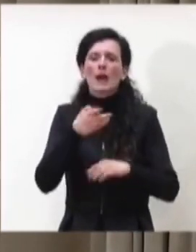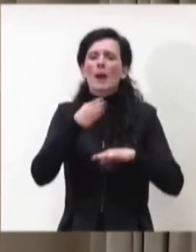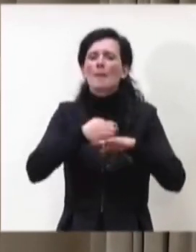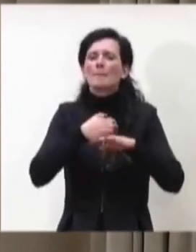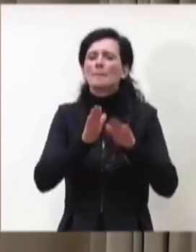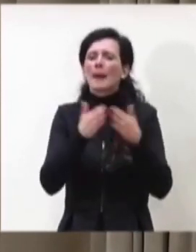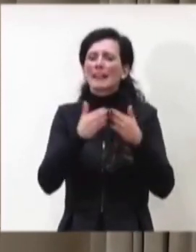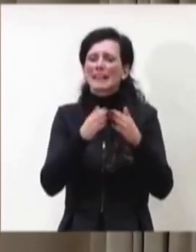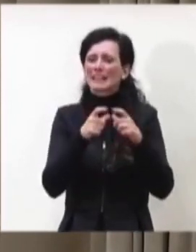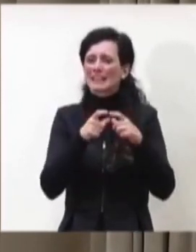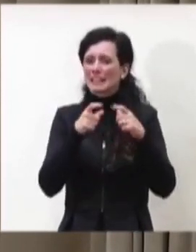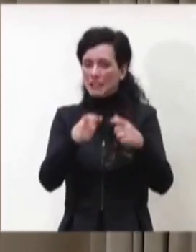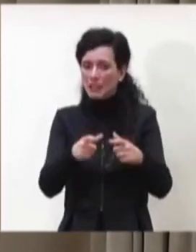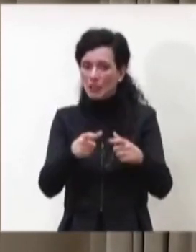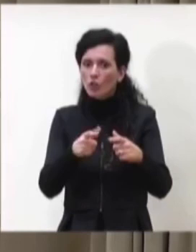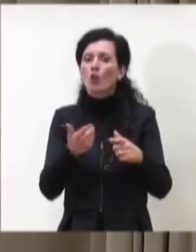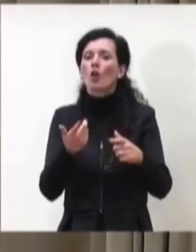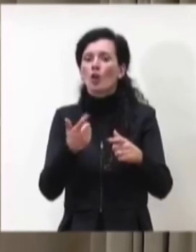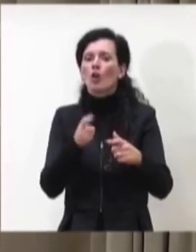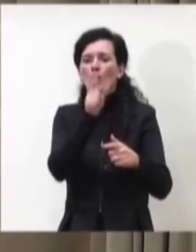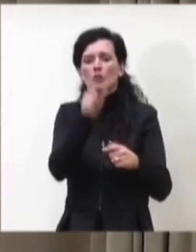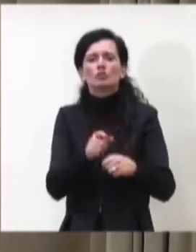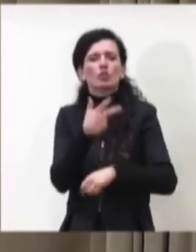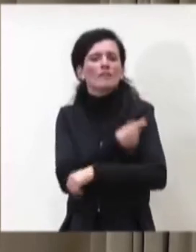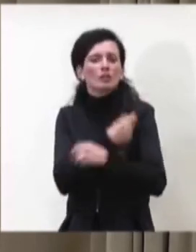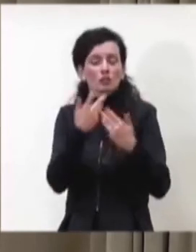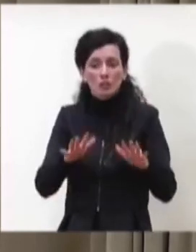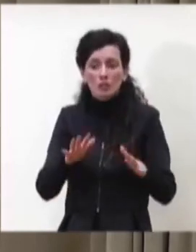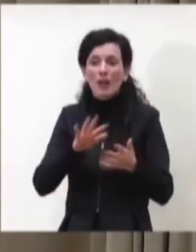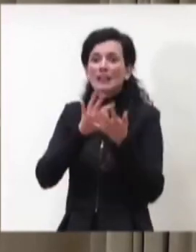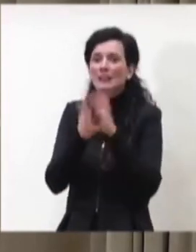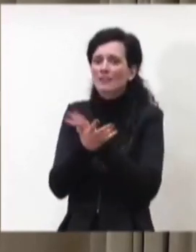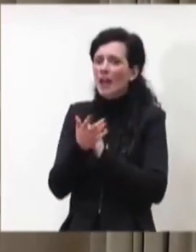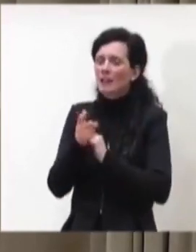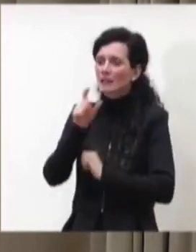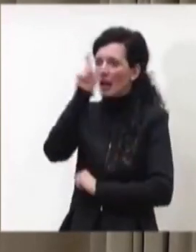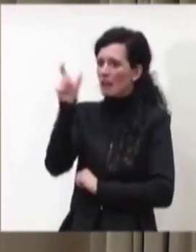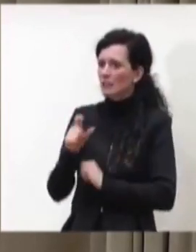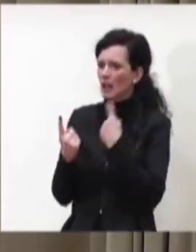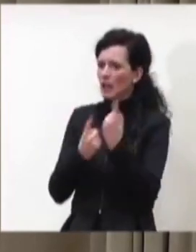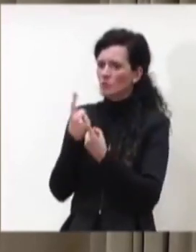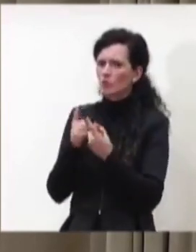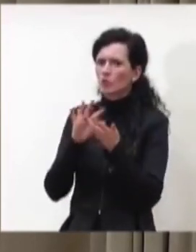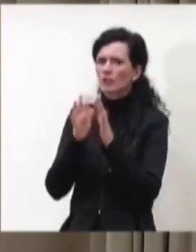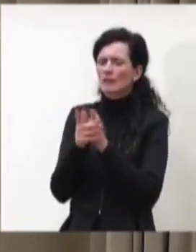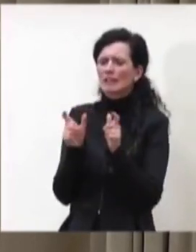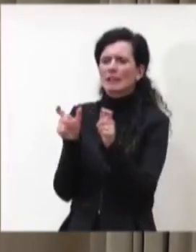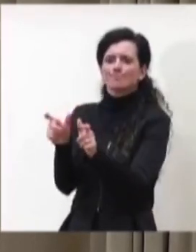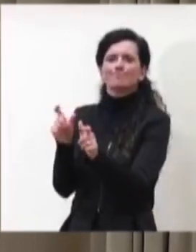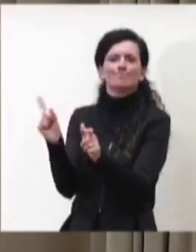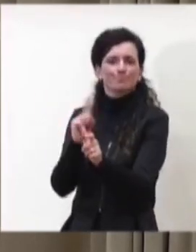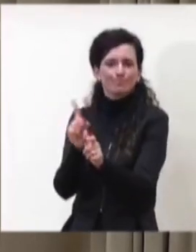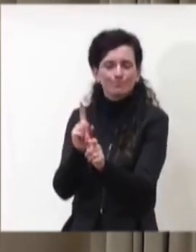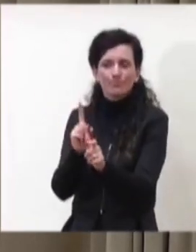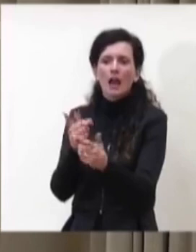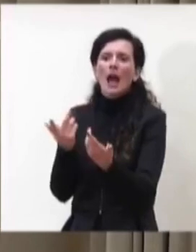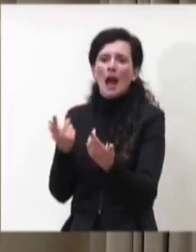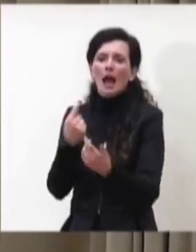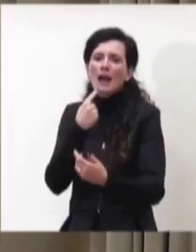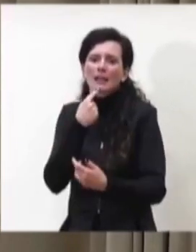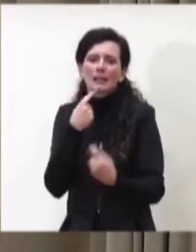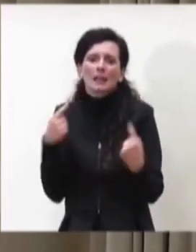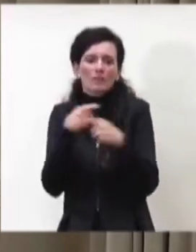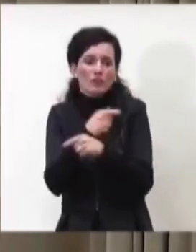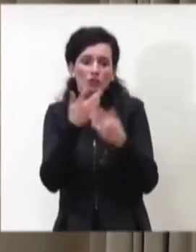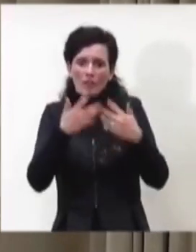mi pare che si vada verso nuove restrizioni e quindi consentire una mobilità a chi diciamo ai requisiti potrebbe essere